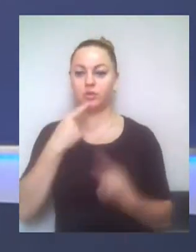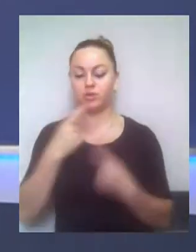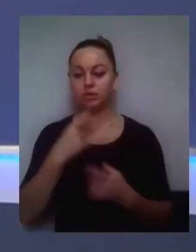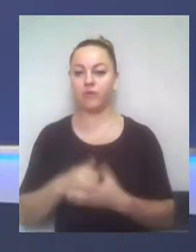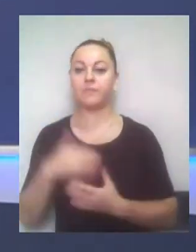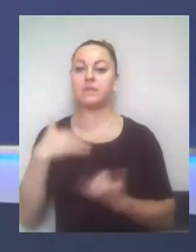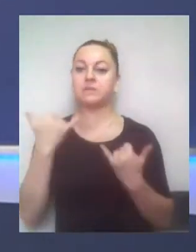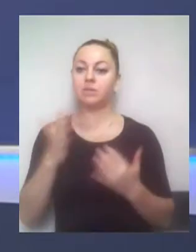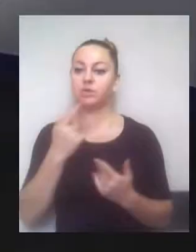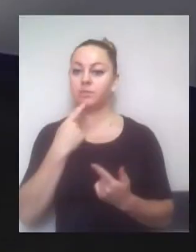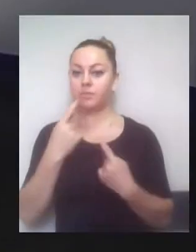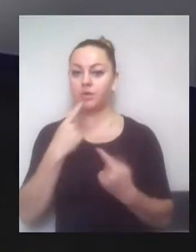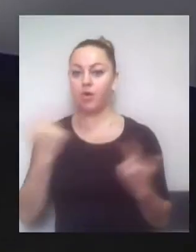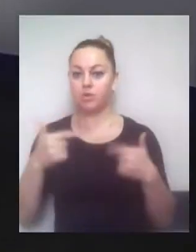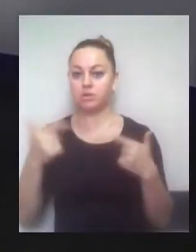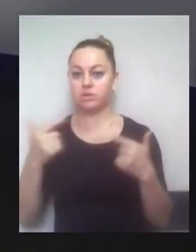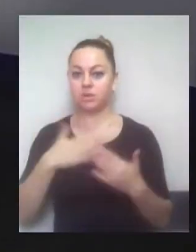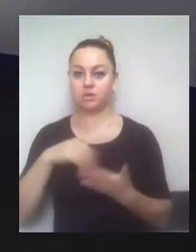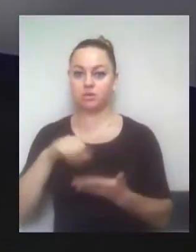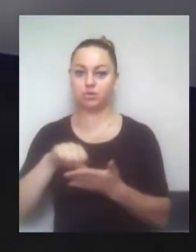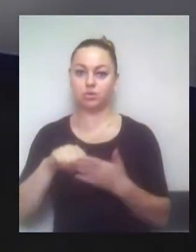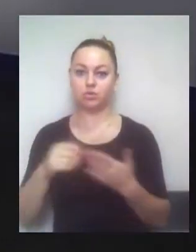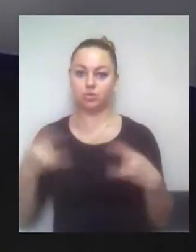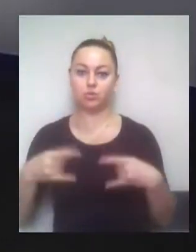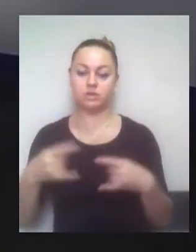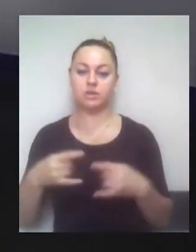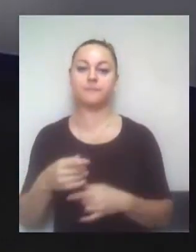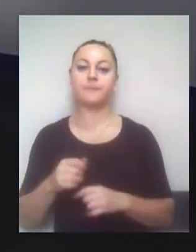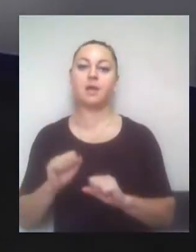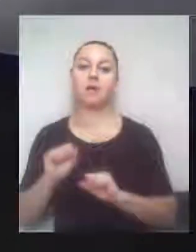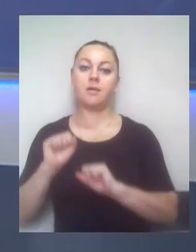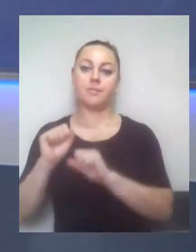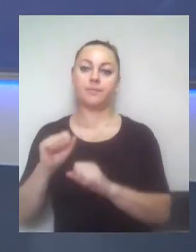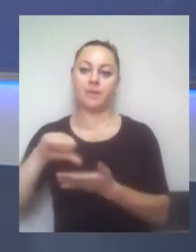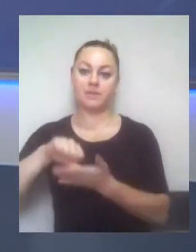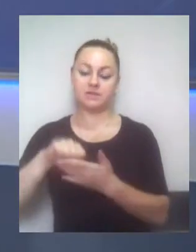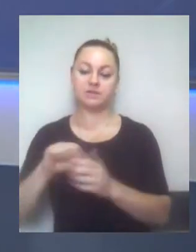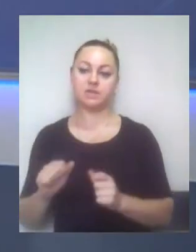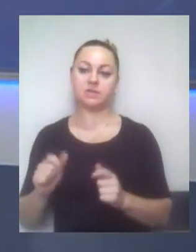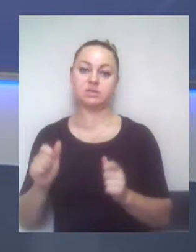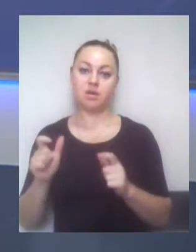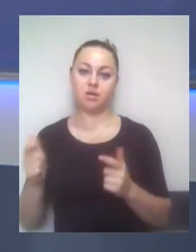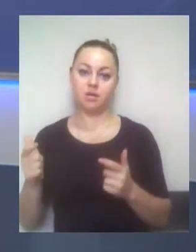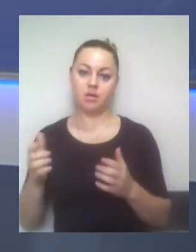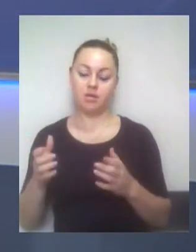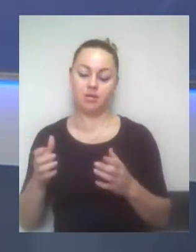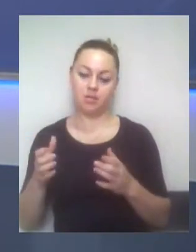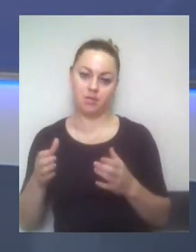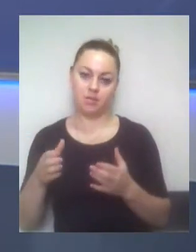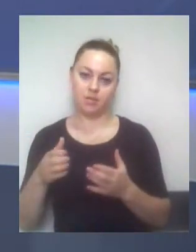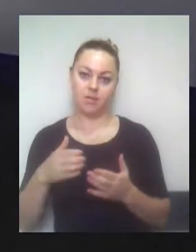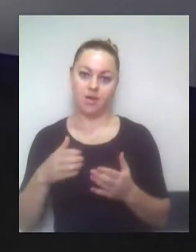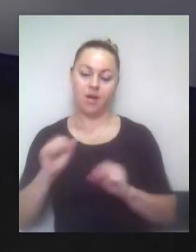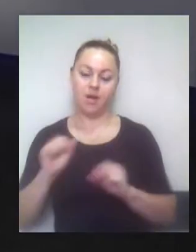спілкуватися з гостями нашої студії. Це представниця громадської ініціативи «Адвокація міста» Лада Бурич та місцева жителька, яка